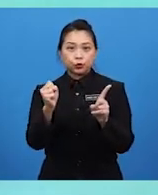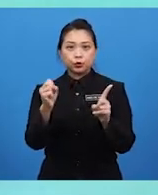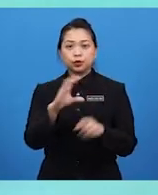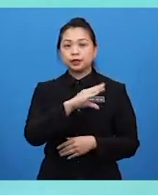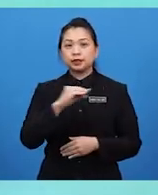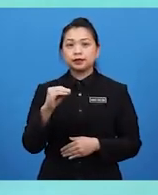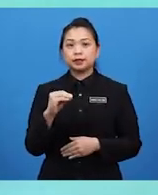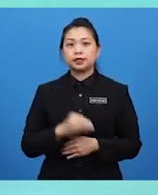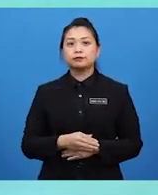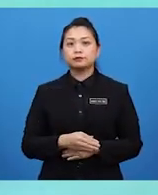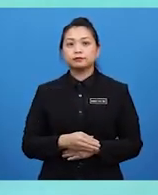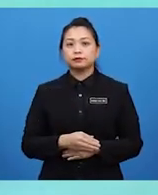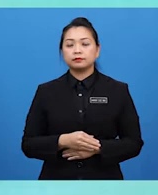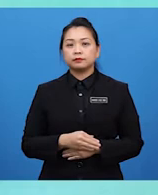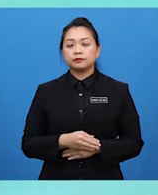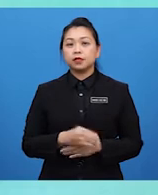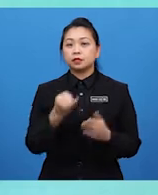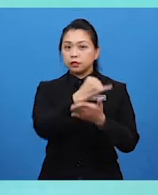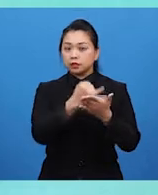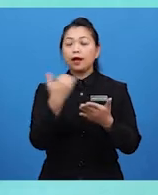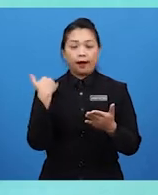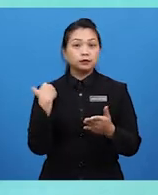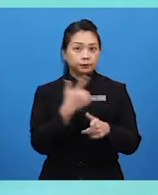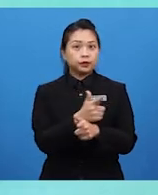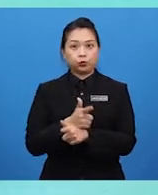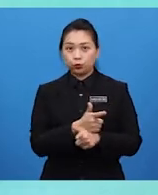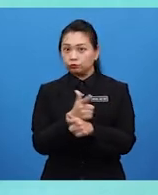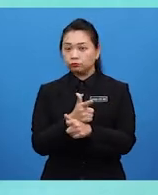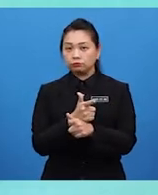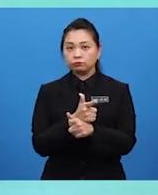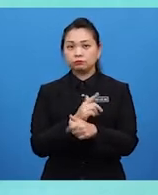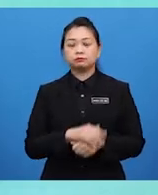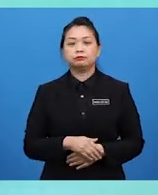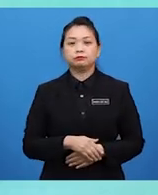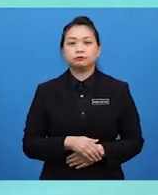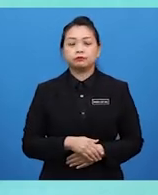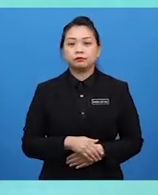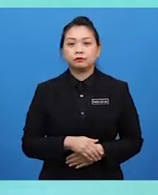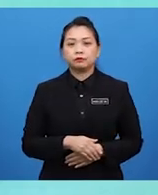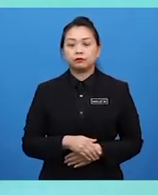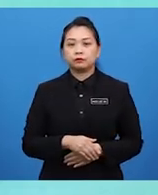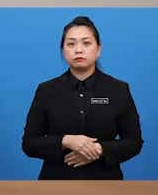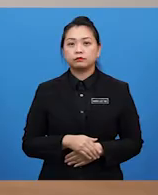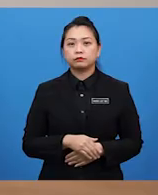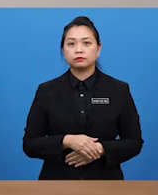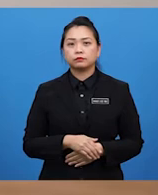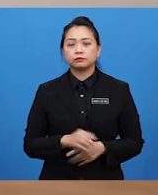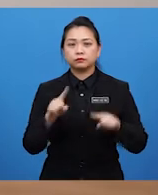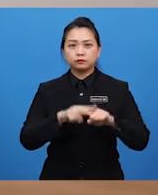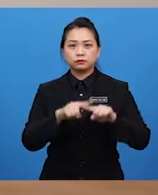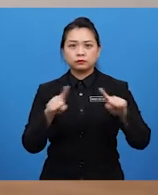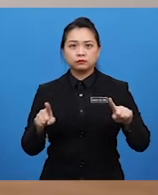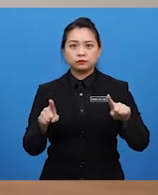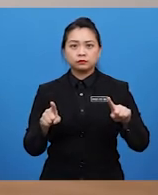juga seni visual itu sendiri. ada penawang tahu, Cikgu Donz. Oh, iakah? Memang menariklah kalau macam ini. Tetapi